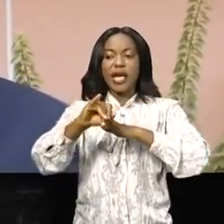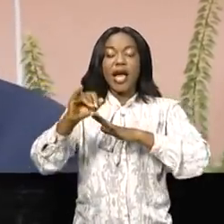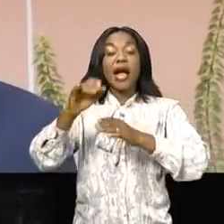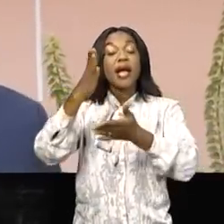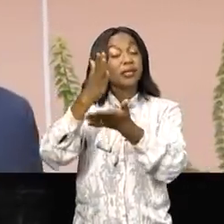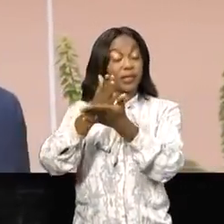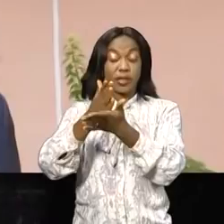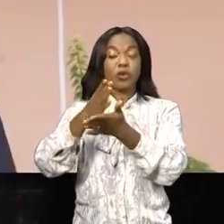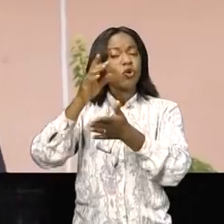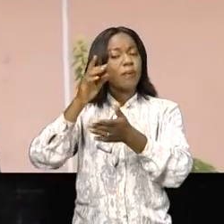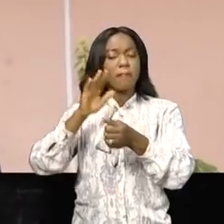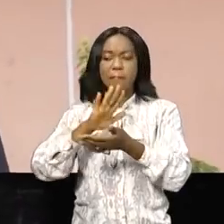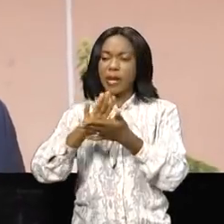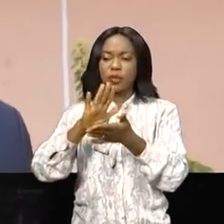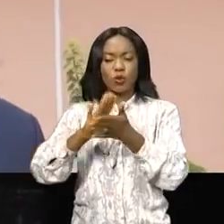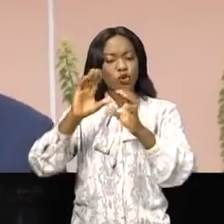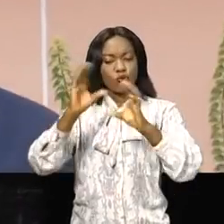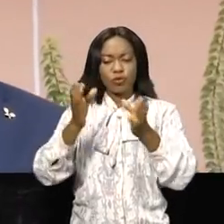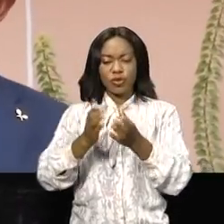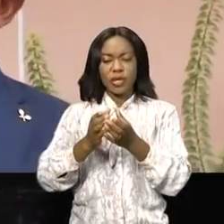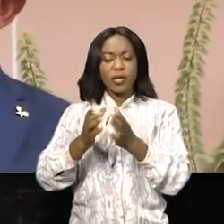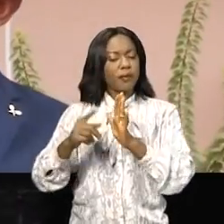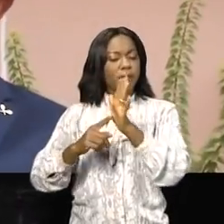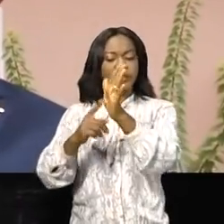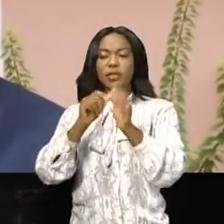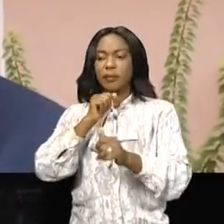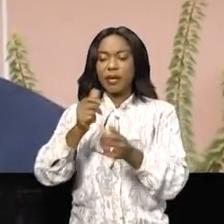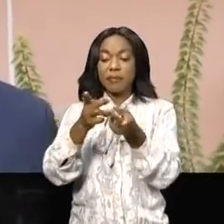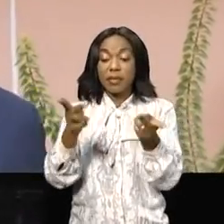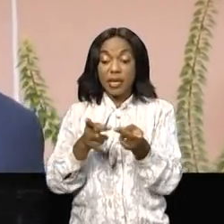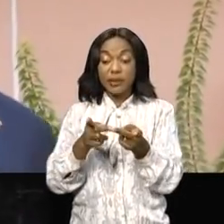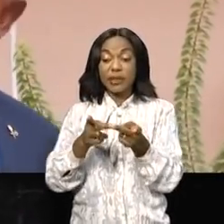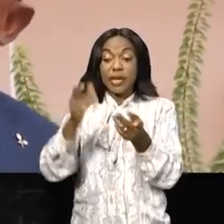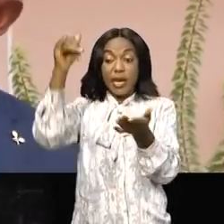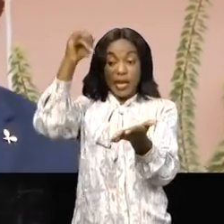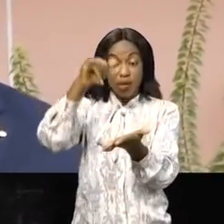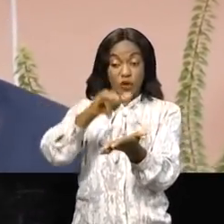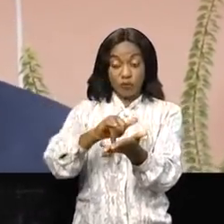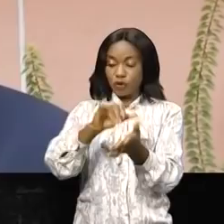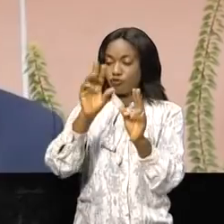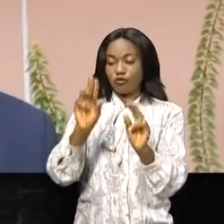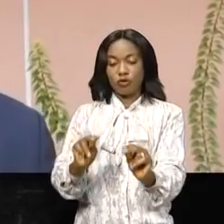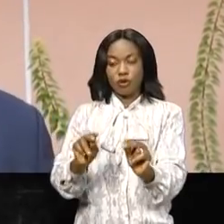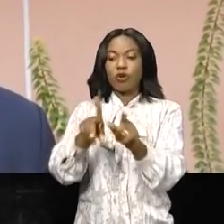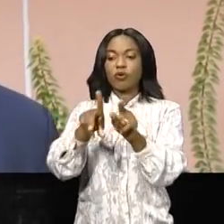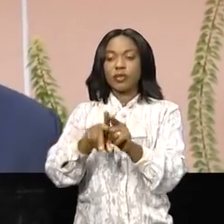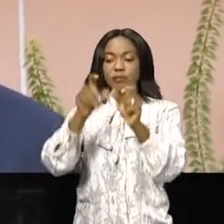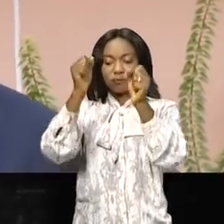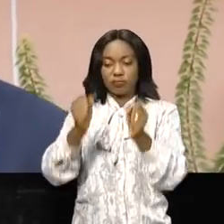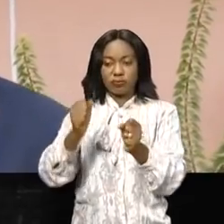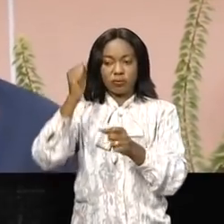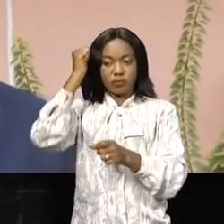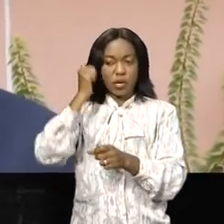communautés ne se présentent ni au beach ni à l'aéroport, encore moins dans les hôtels où seront